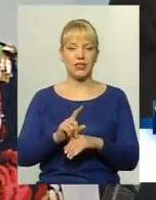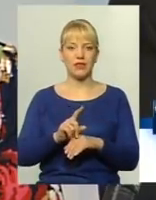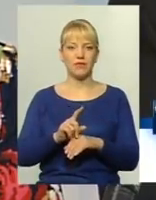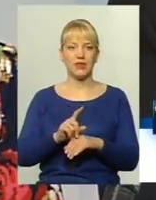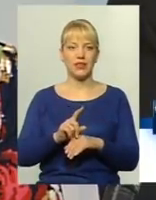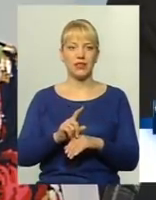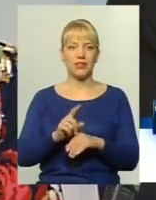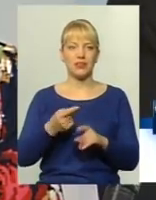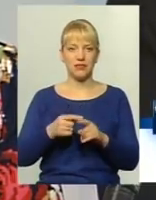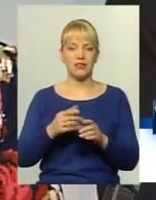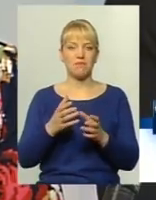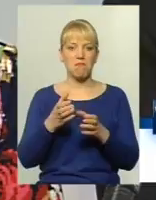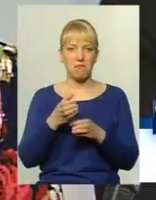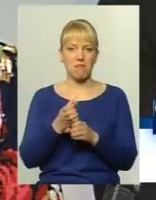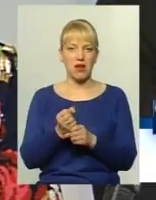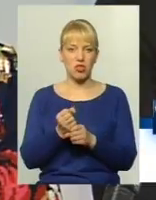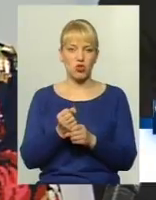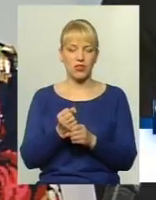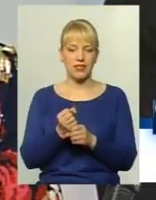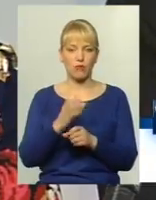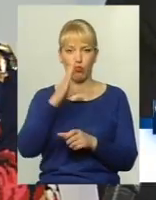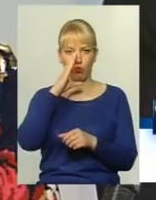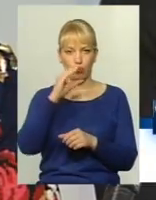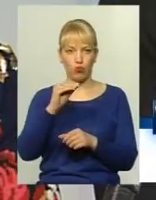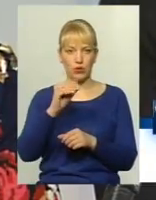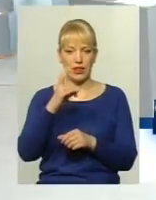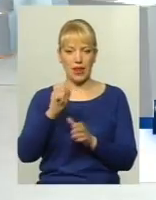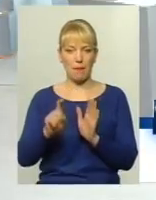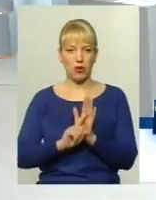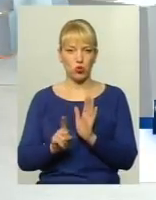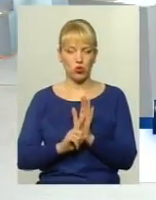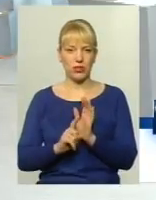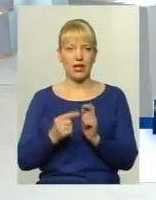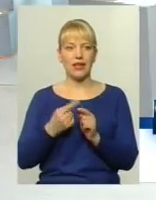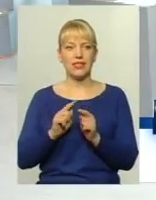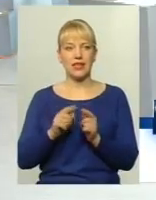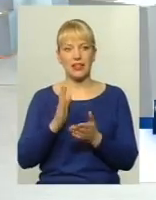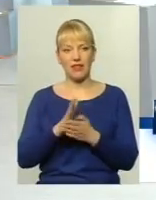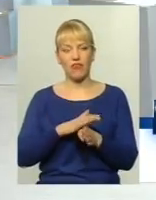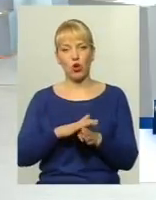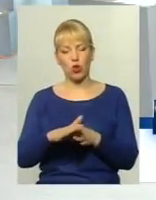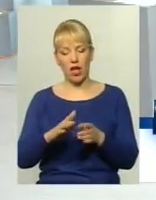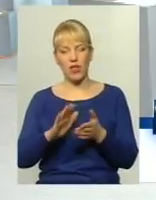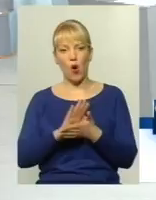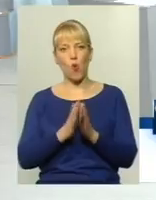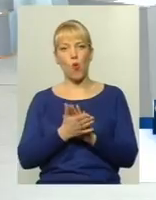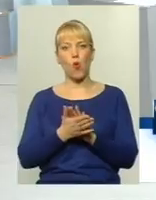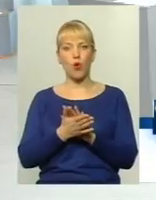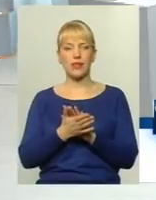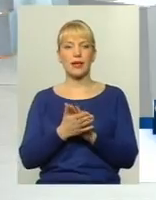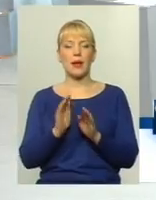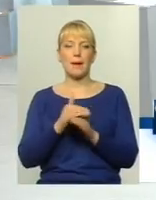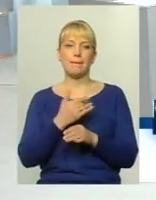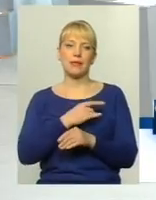методи – це зменшення кількості транспортних одиниць на маршрутах. Чи є це виконання угоди, ну, власне, яка укладена між